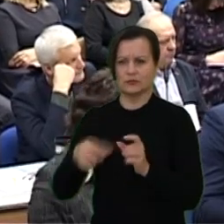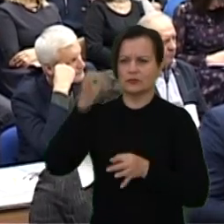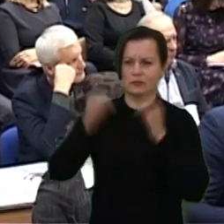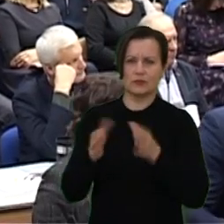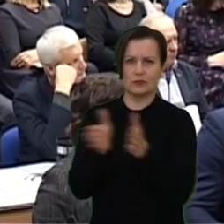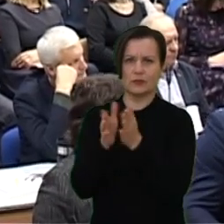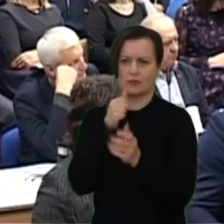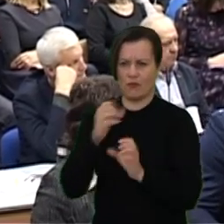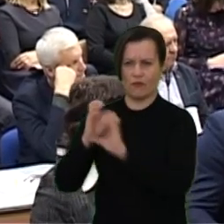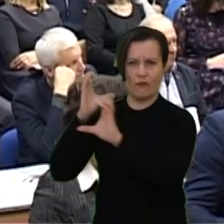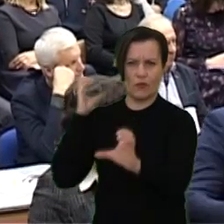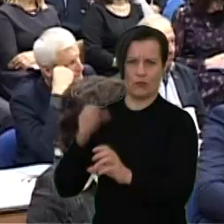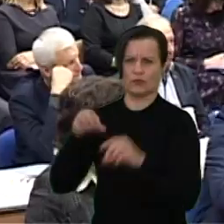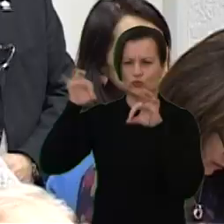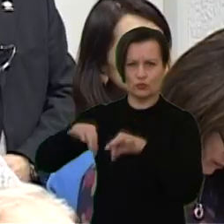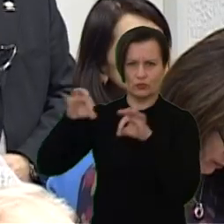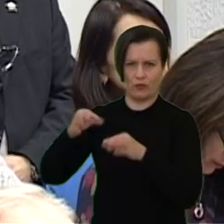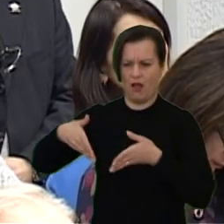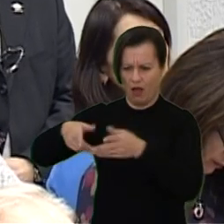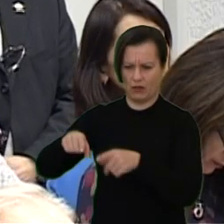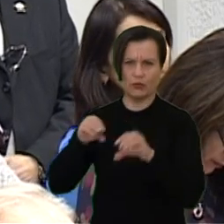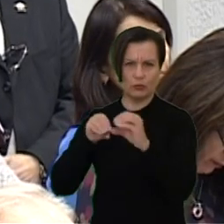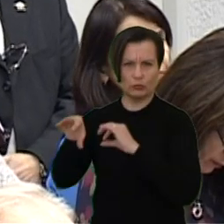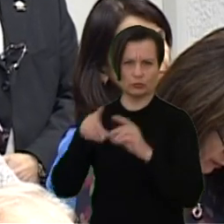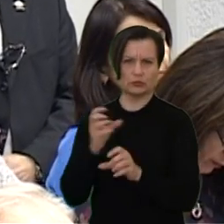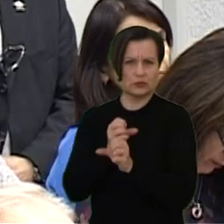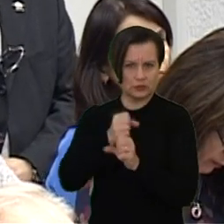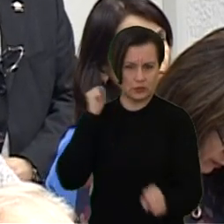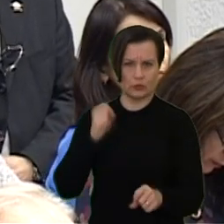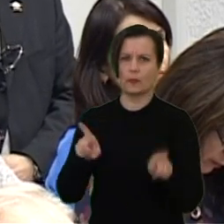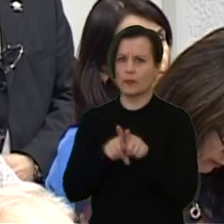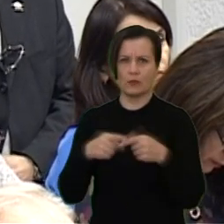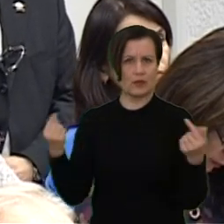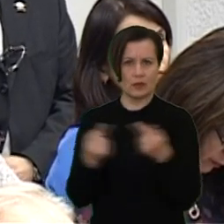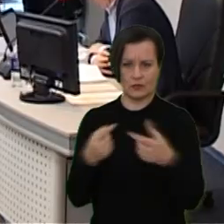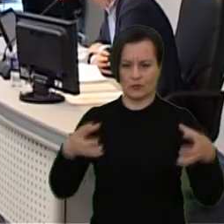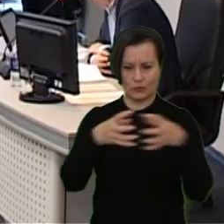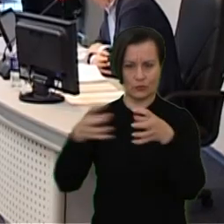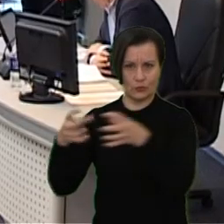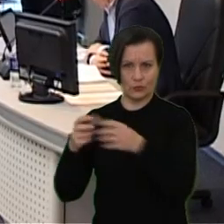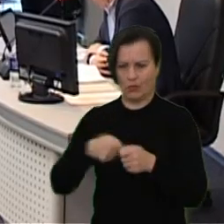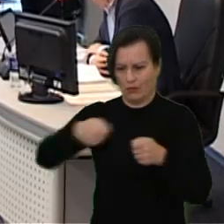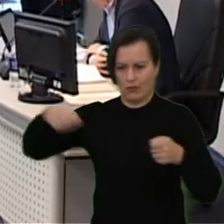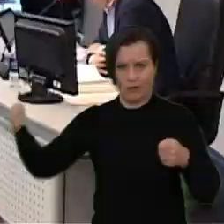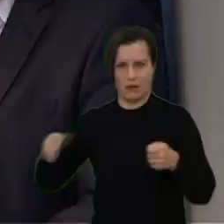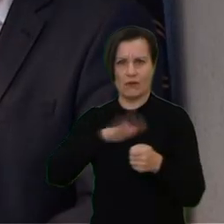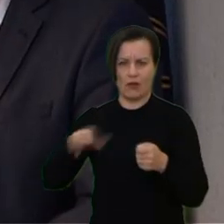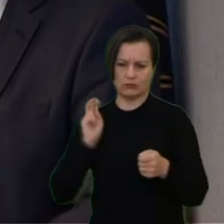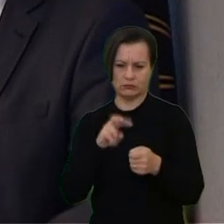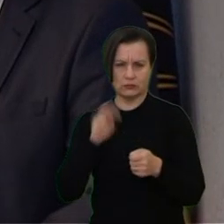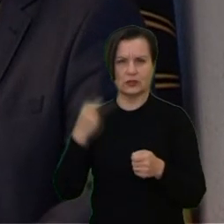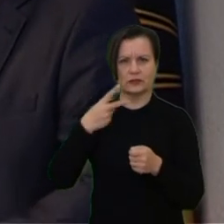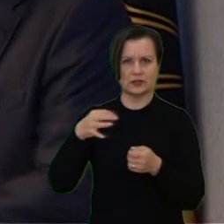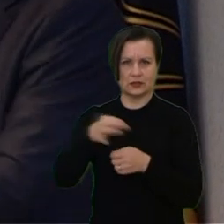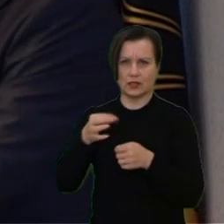uždrausti sunkiojo transporto eisma šioje gatvėje. Nepritartą ir siūlymui padidinti 20 centų per dieną prailgintos dienos